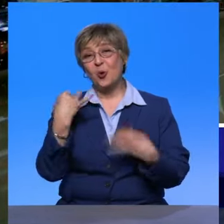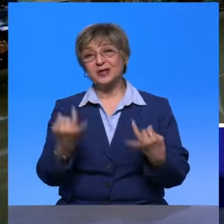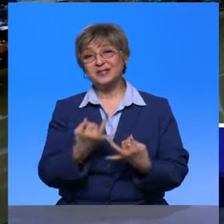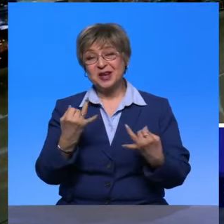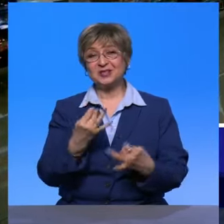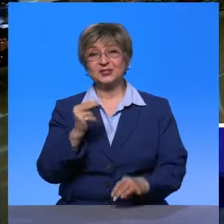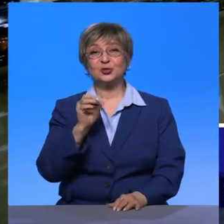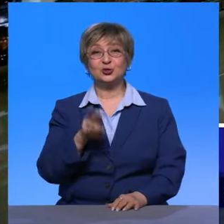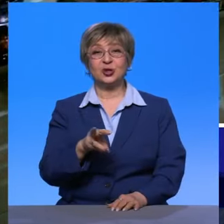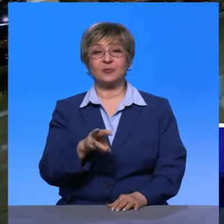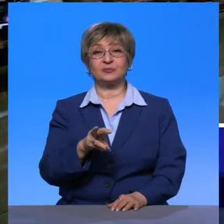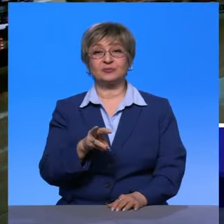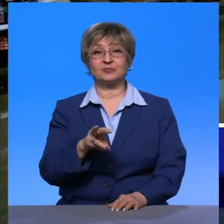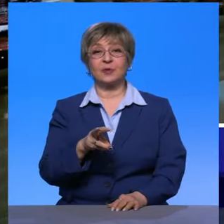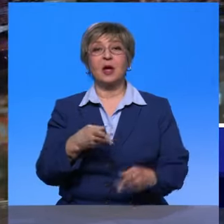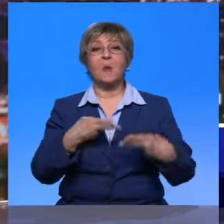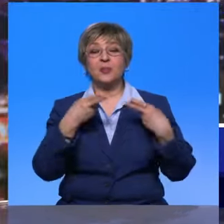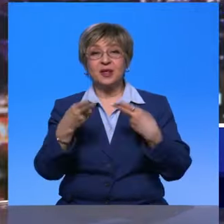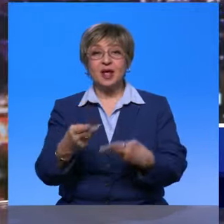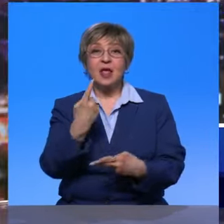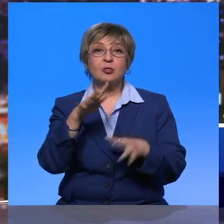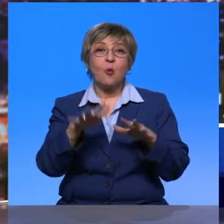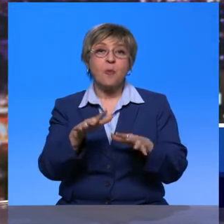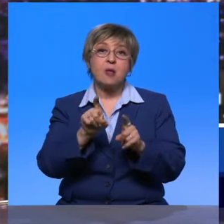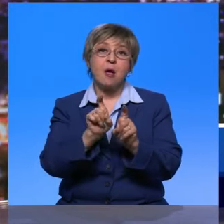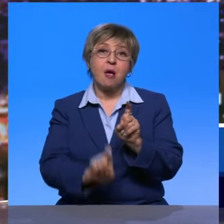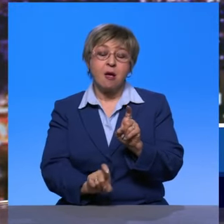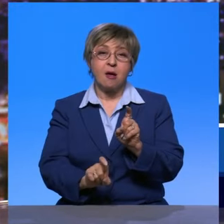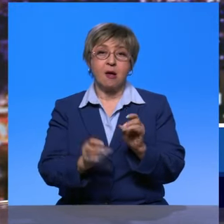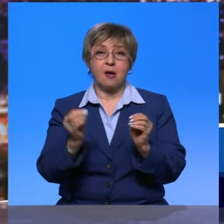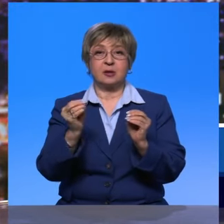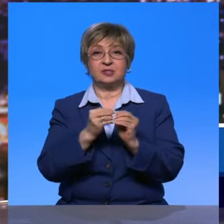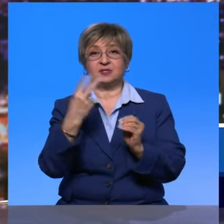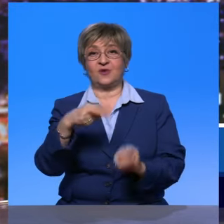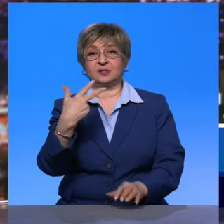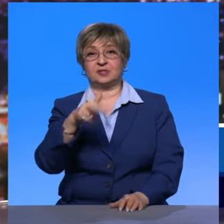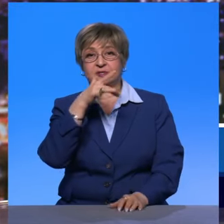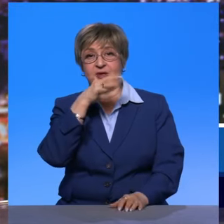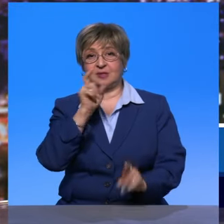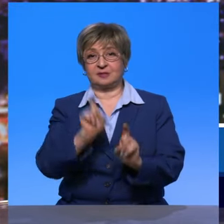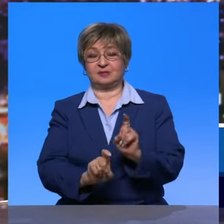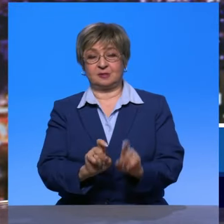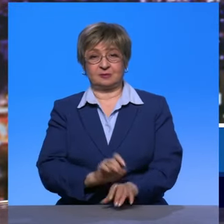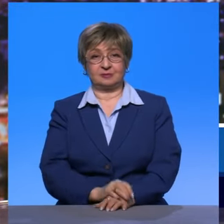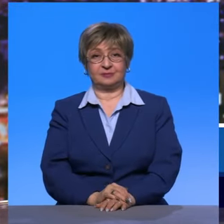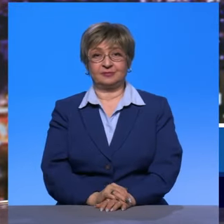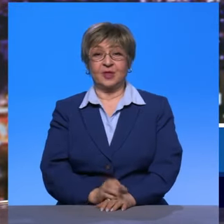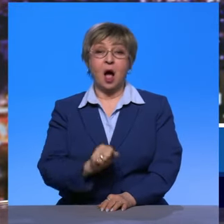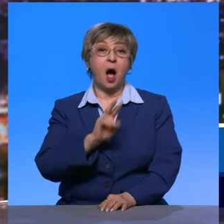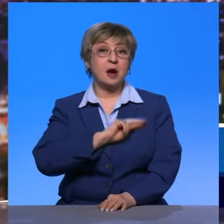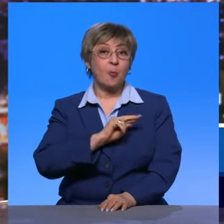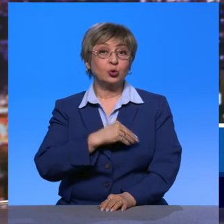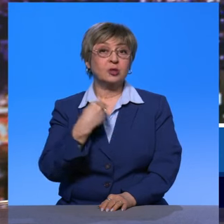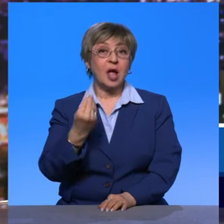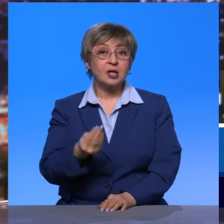приехать и на одном месте 10, 20, 30 лет сидеть. А работодателю еще